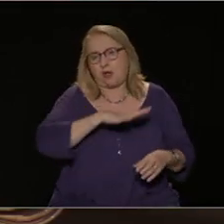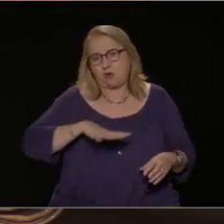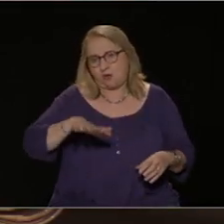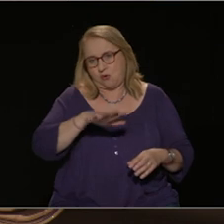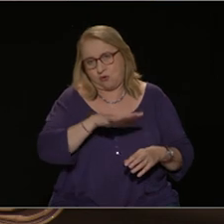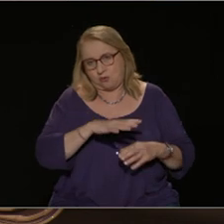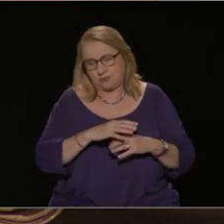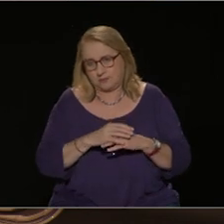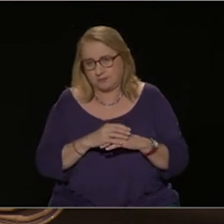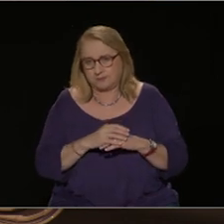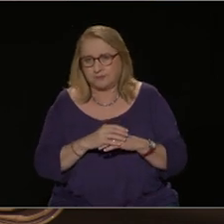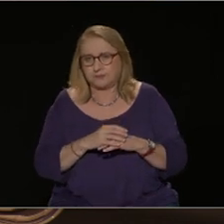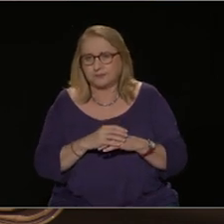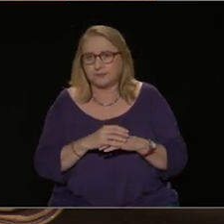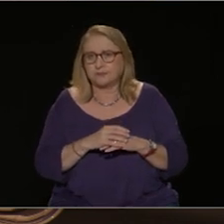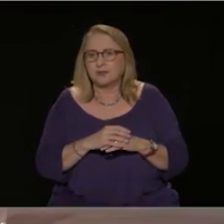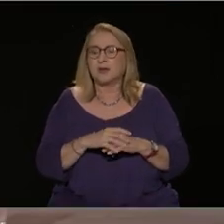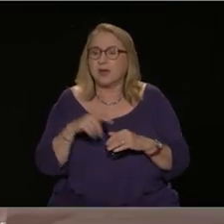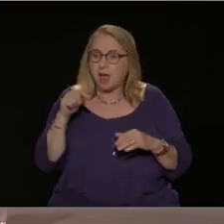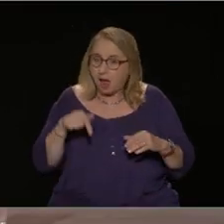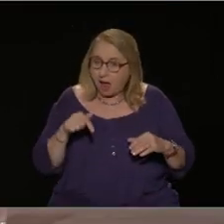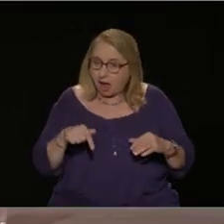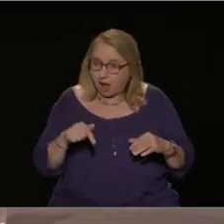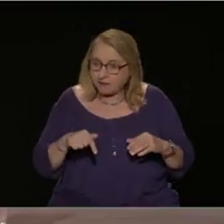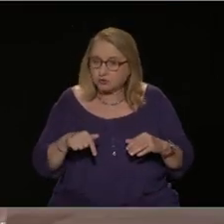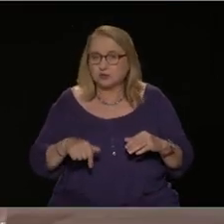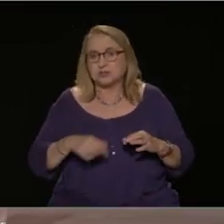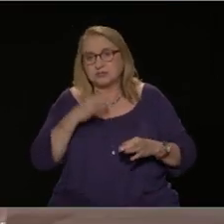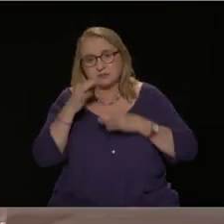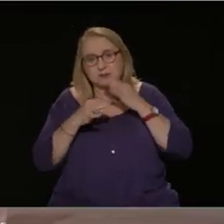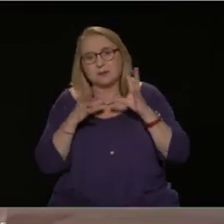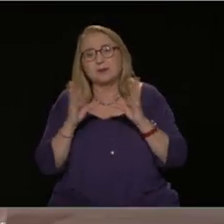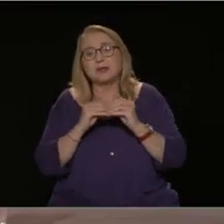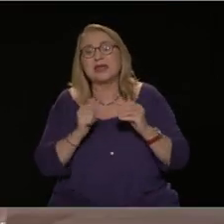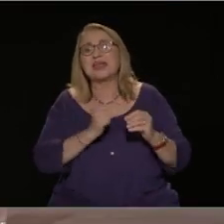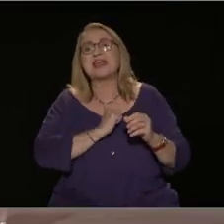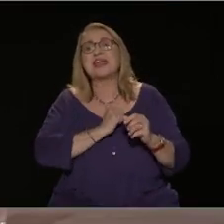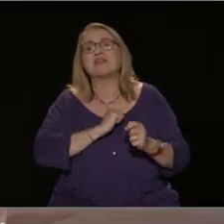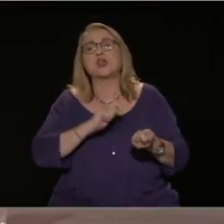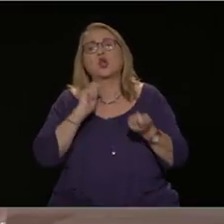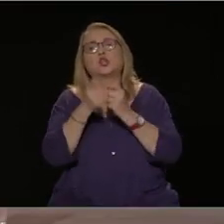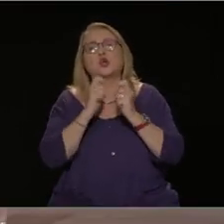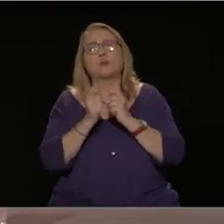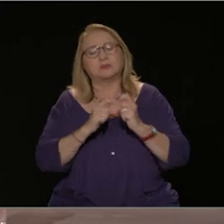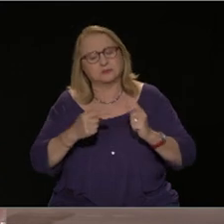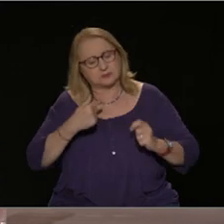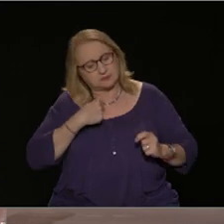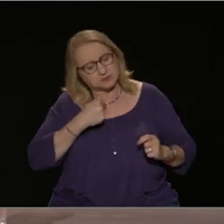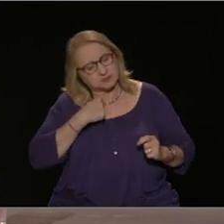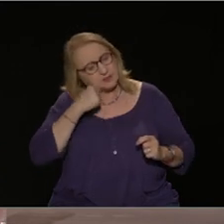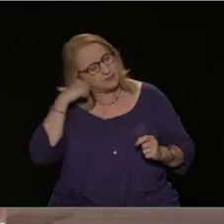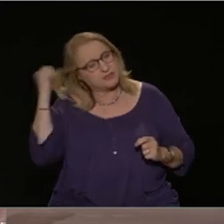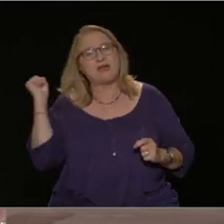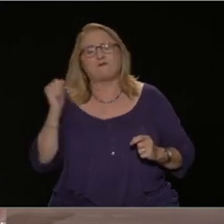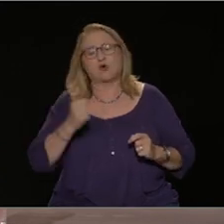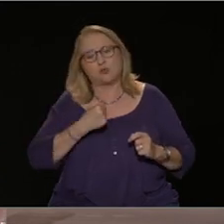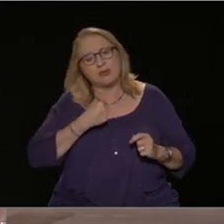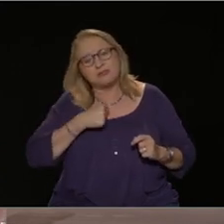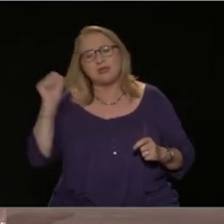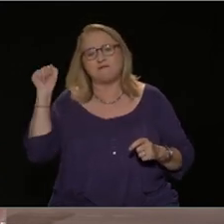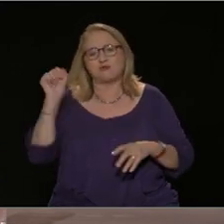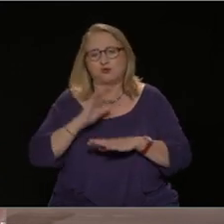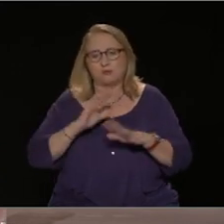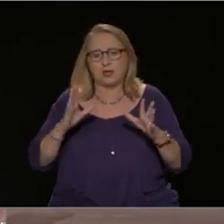είναι που σήμερα συμπυκνώνεται και στο ζήτημα των ιδιωτικοποίησεων. Εμείς είμαστε κάθετα αντίθετοι σε όλες τις